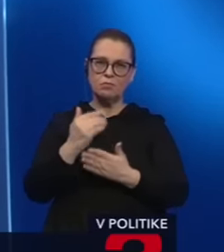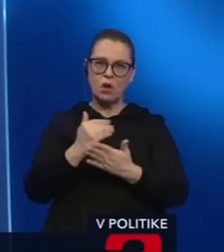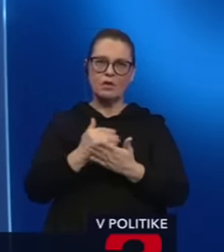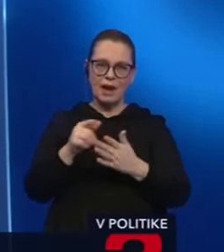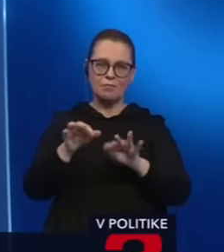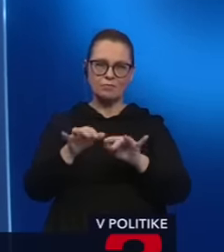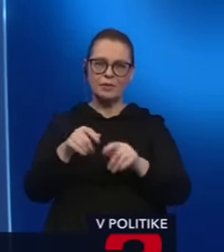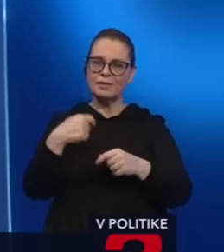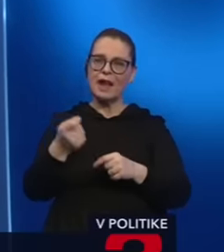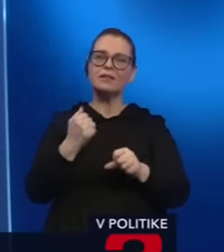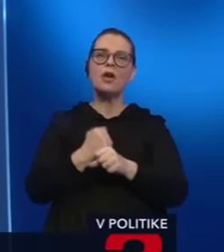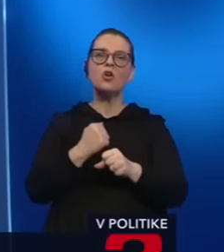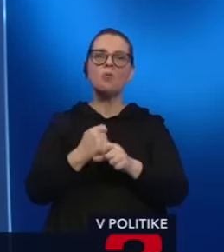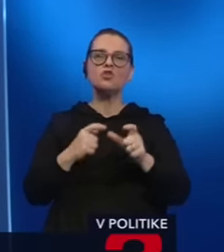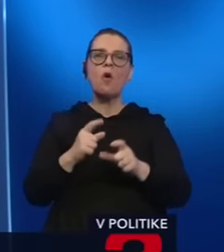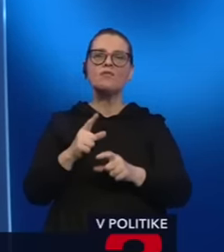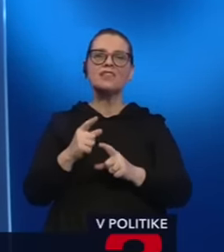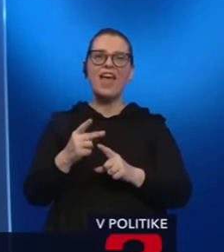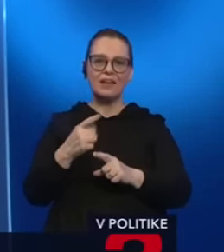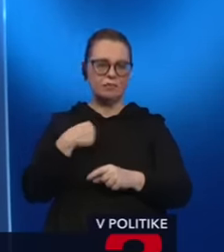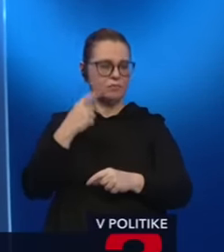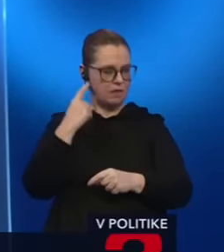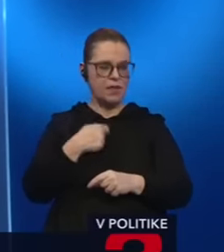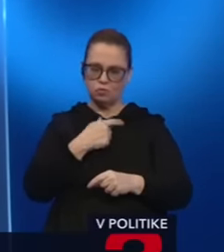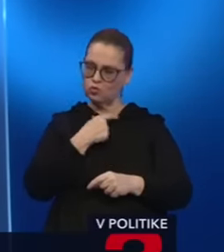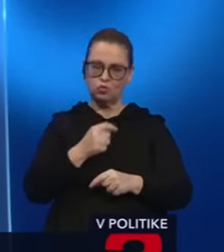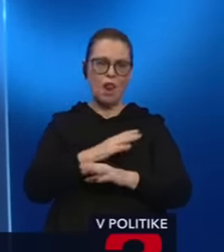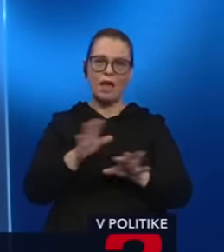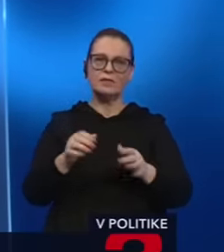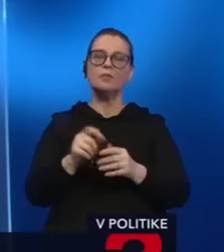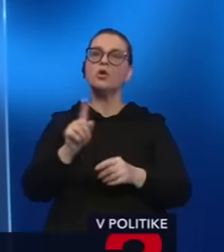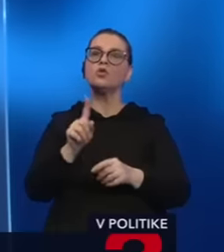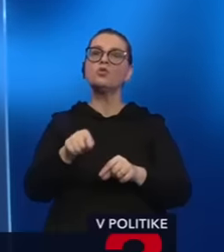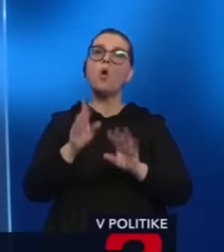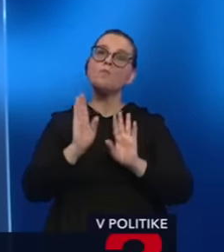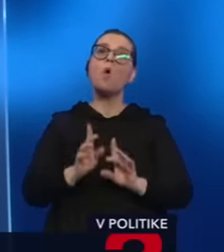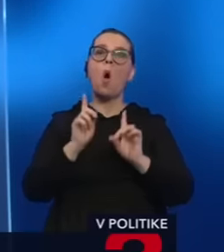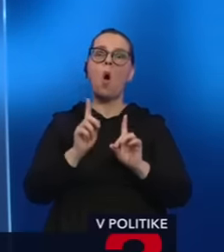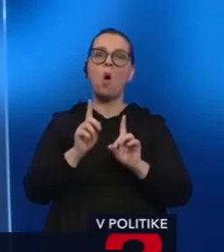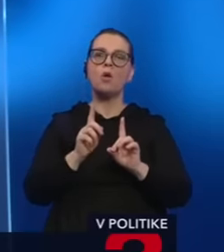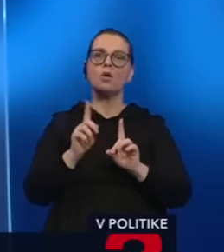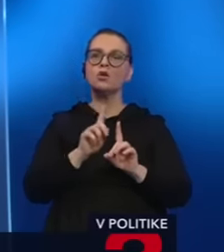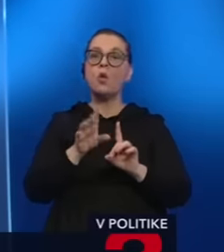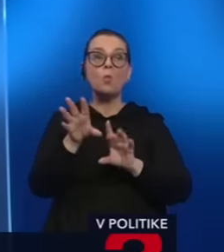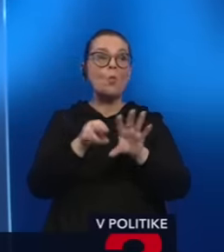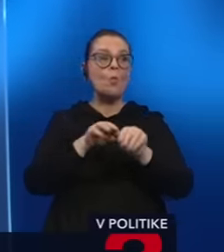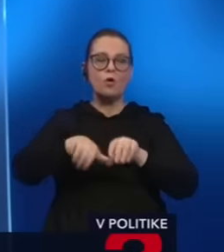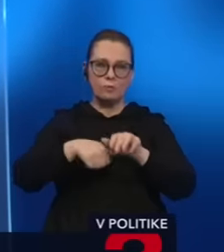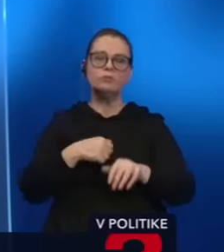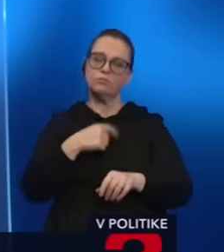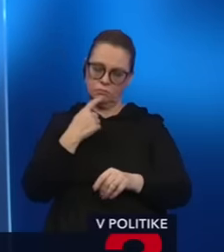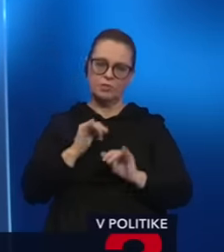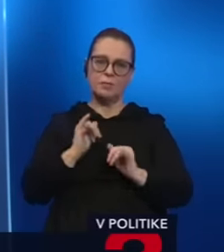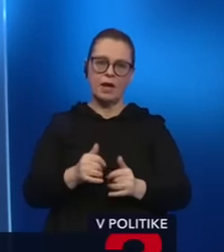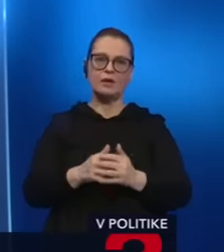softvery, čo sa dá tiež vo vlastnej režie. Ja plne s vami súhlasím, že kdo tu mohol, na čo sa nacicnúť, nacicol. Ja vám možno môžem len